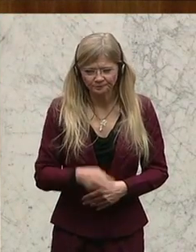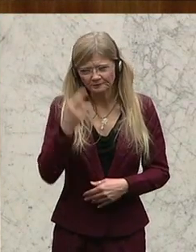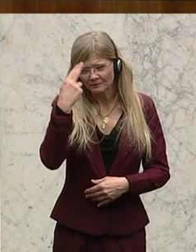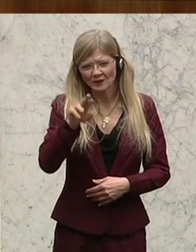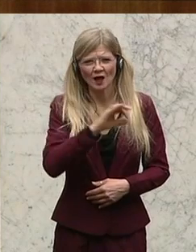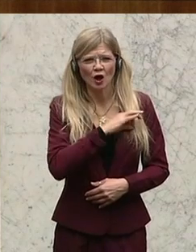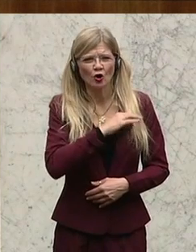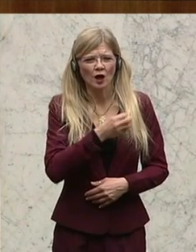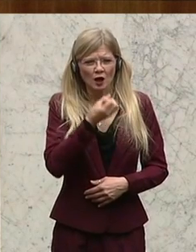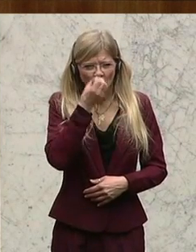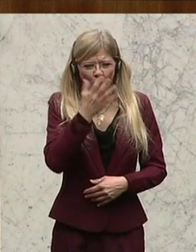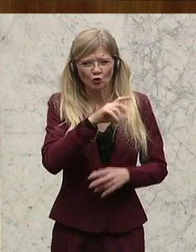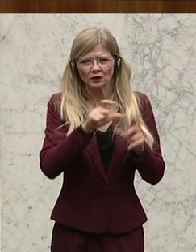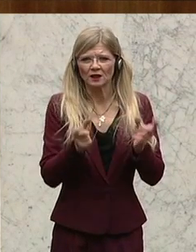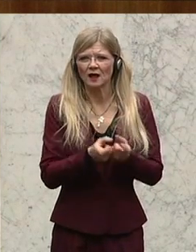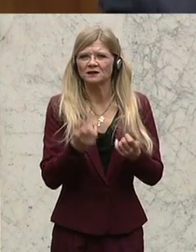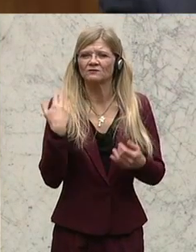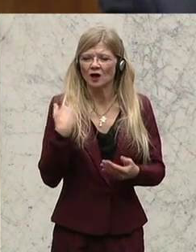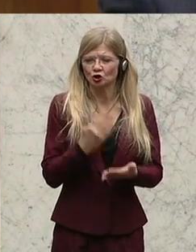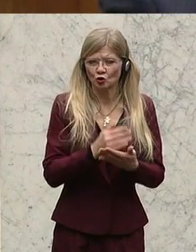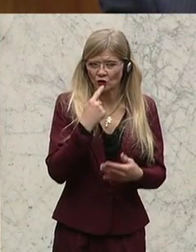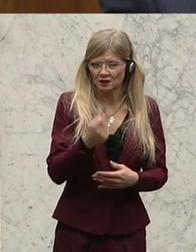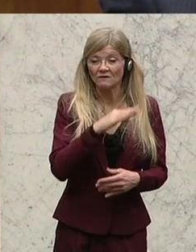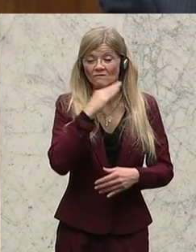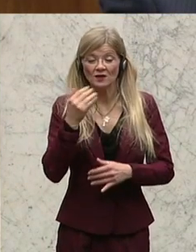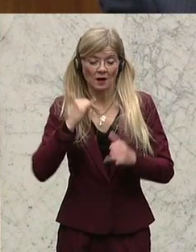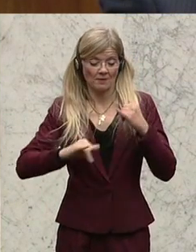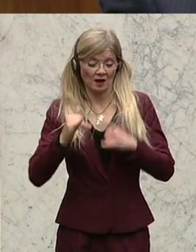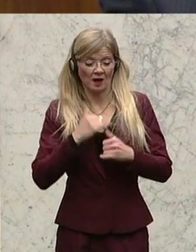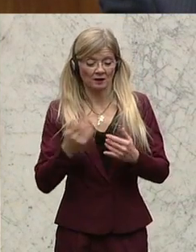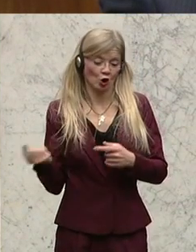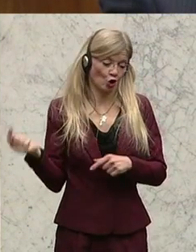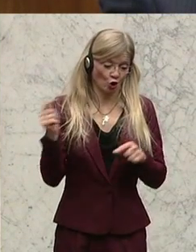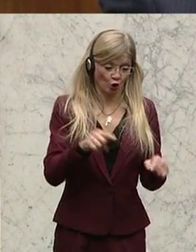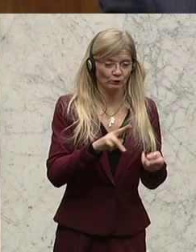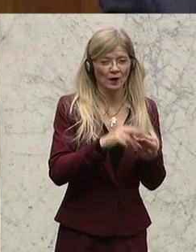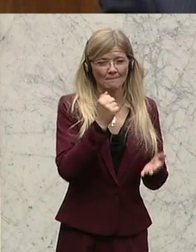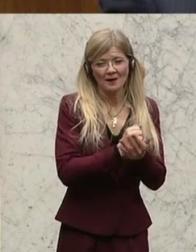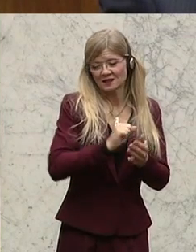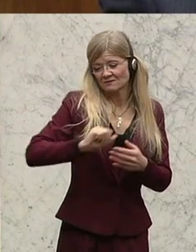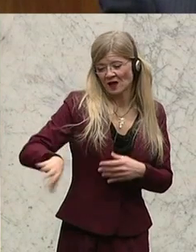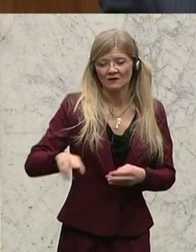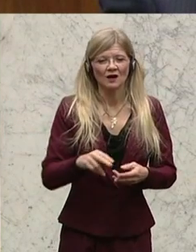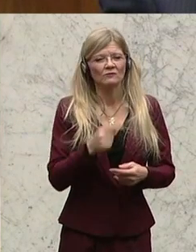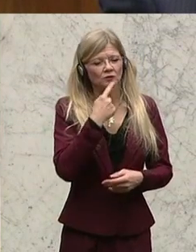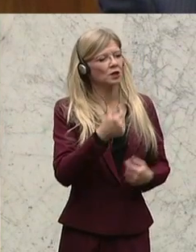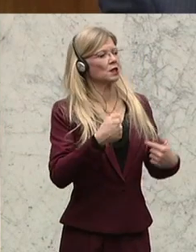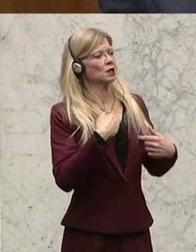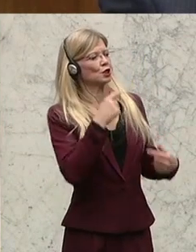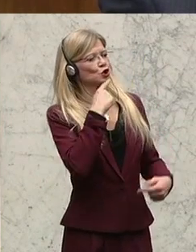viele Migranten, die hierher kommen, den Pass wegwerfen und dann sagen, ich bin Syrer oder was auch immer. Das war relativ